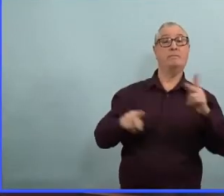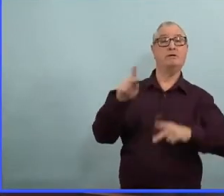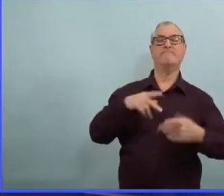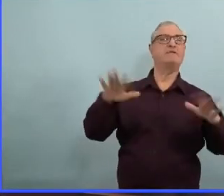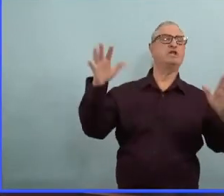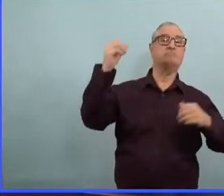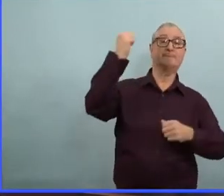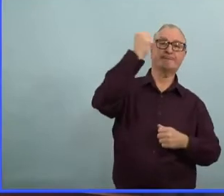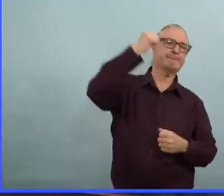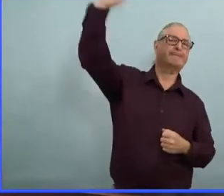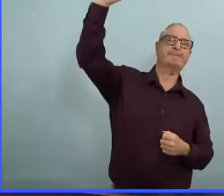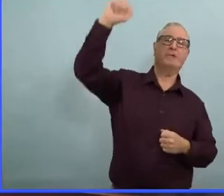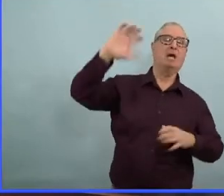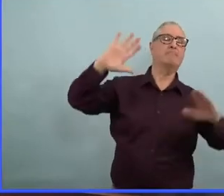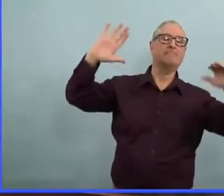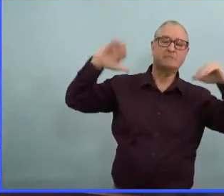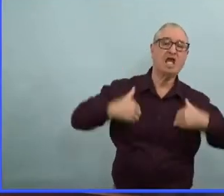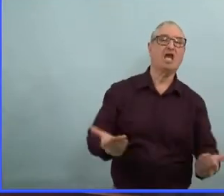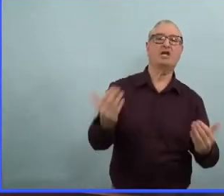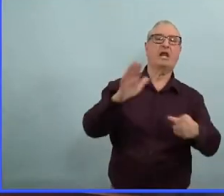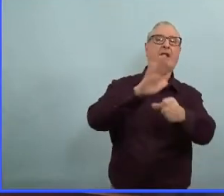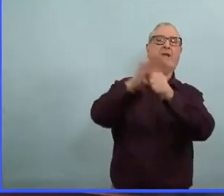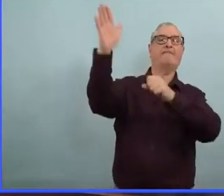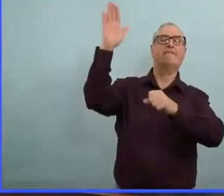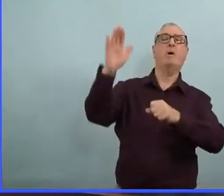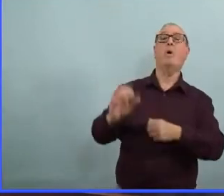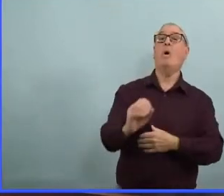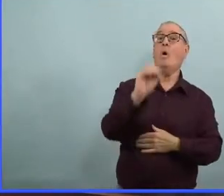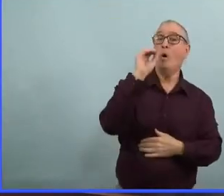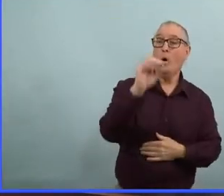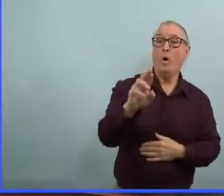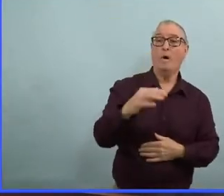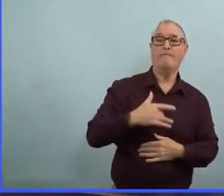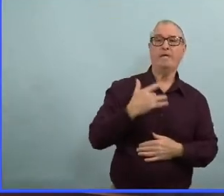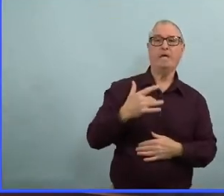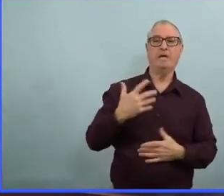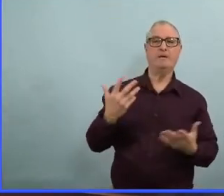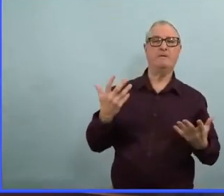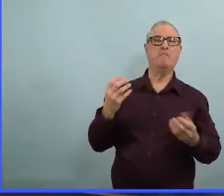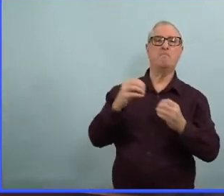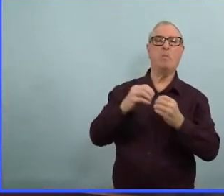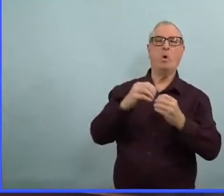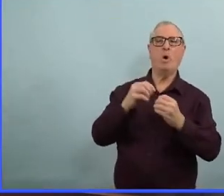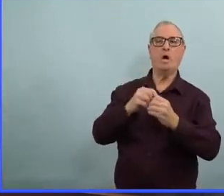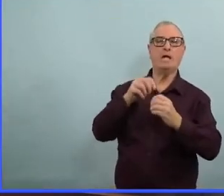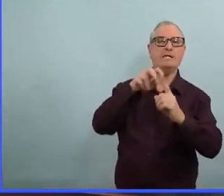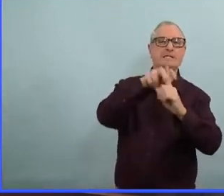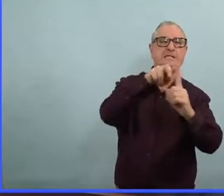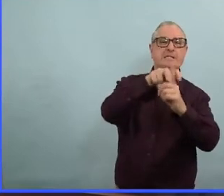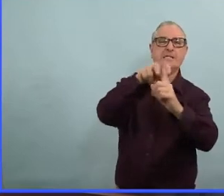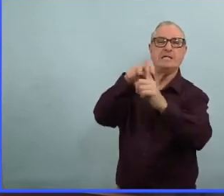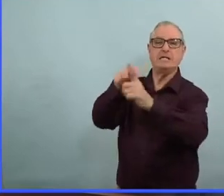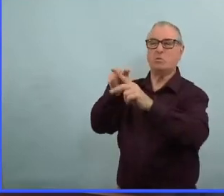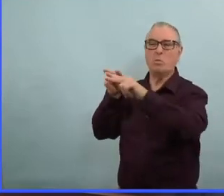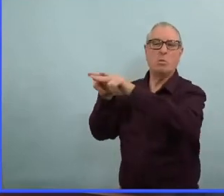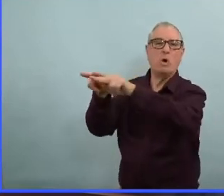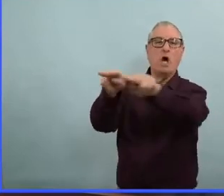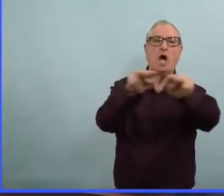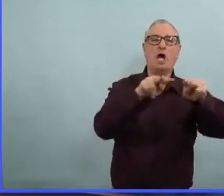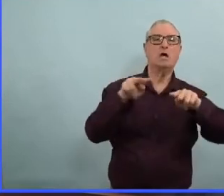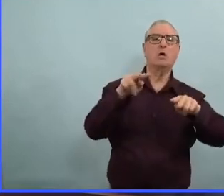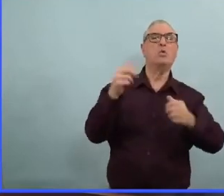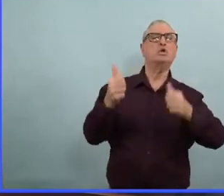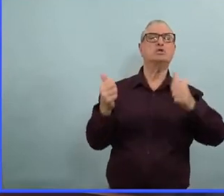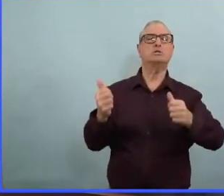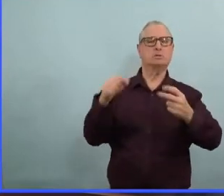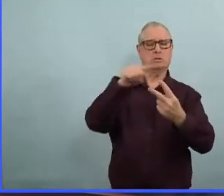qui obligent l'application de la loi ? Honnêtement je crois que c'est un petit peu des deux. Bon il y une fatigue due à la Covid on l'a tous vu dans